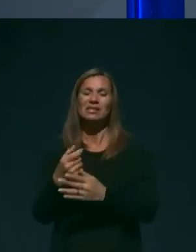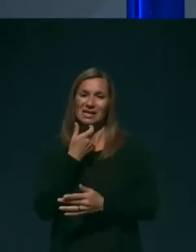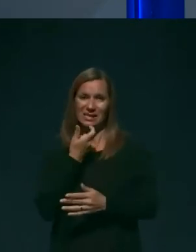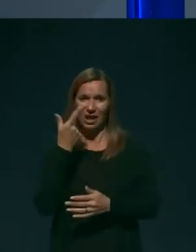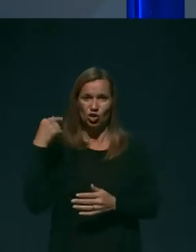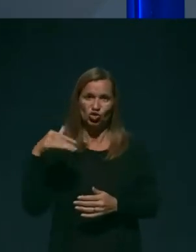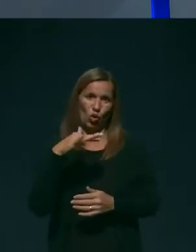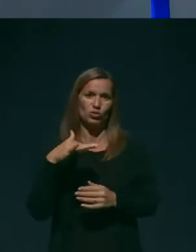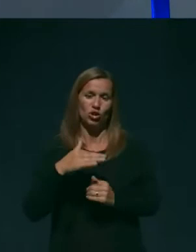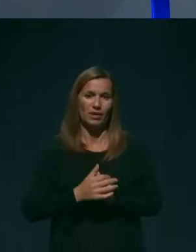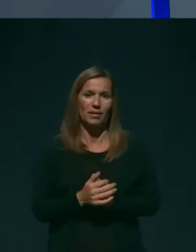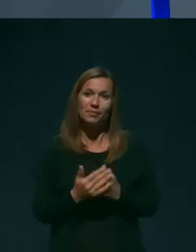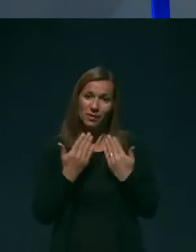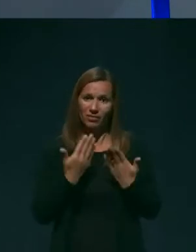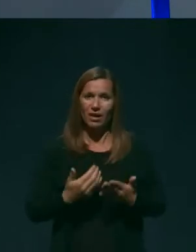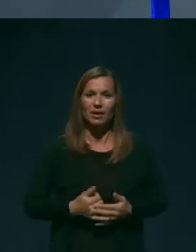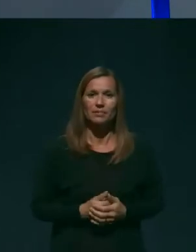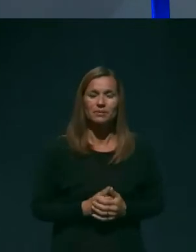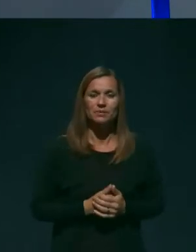hvala lepa za enkrat.